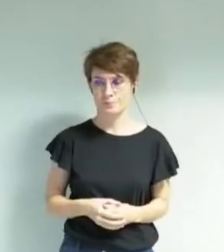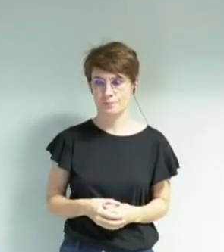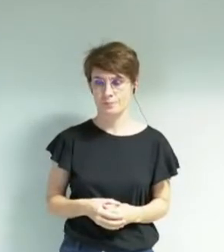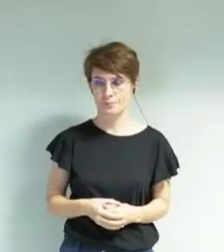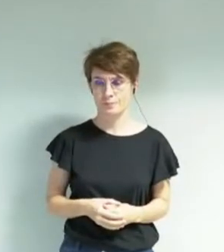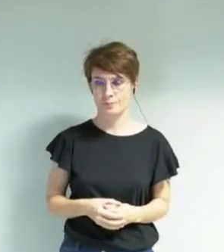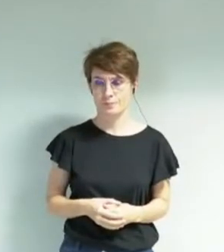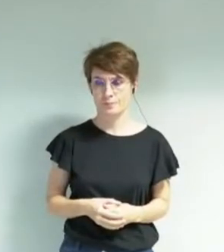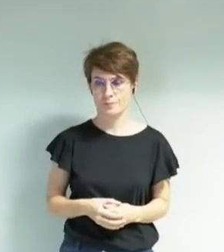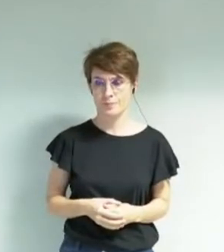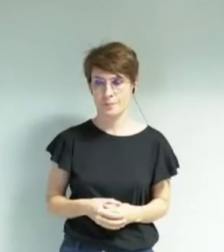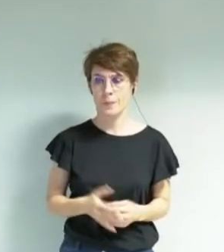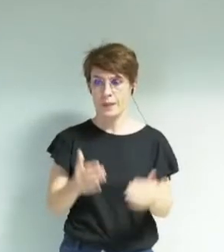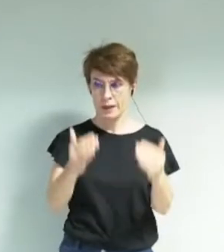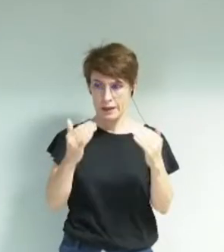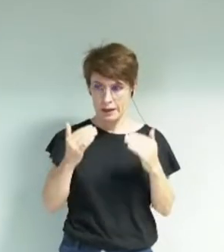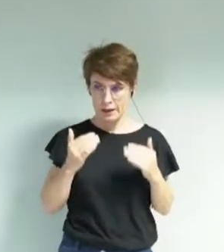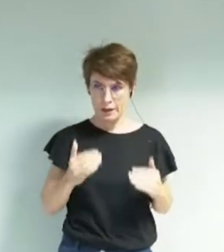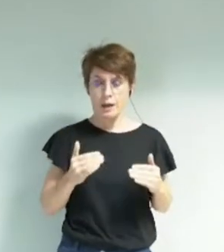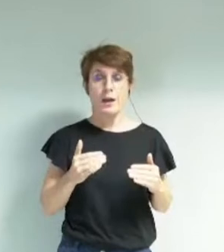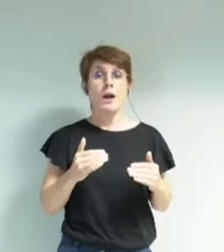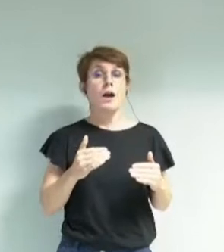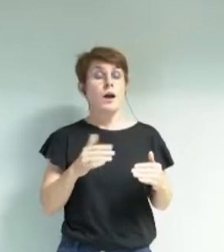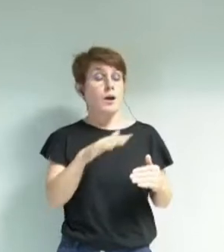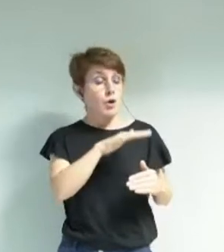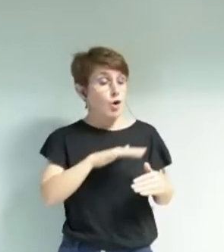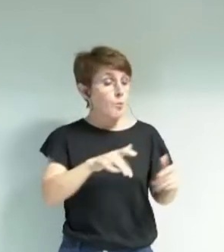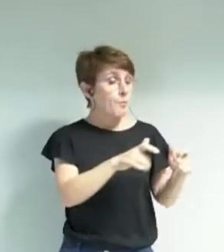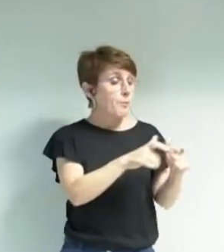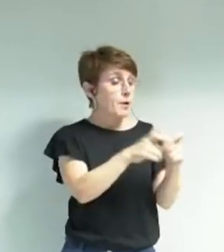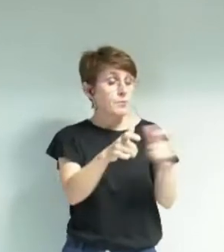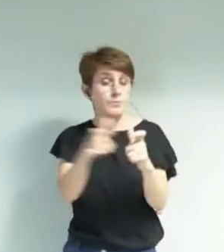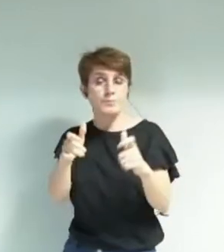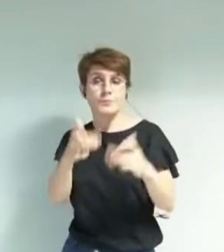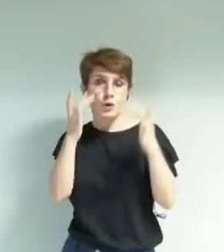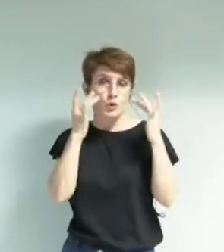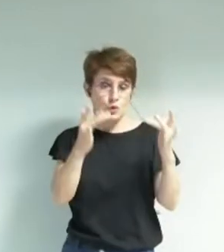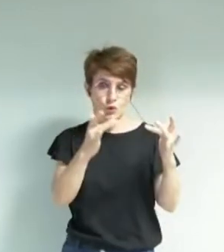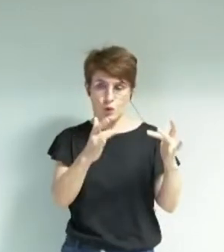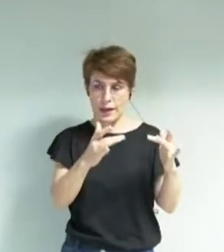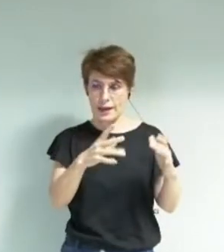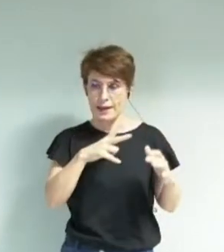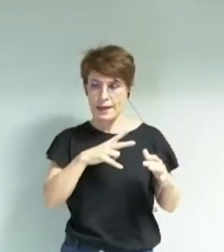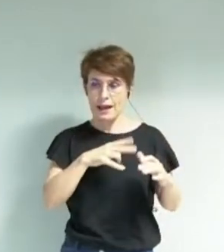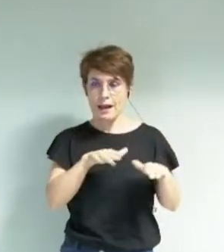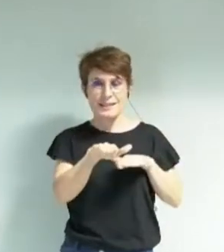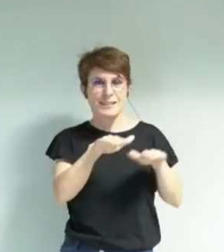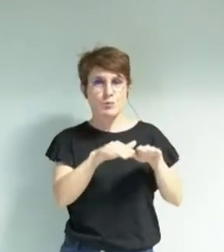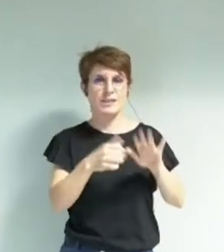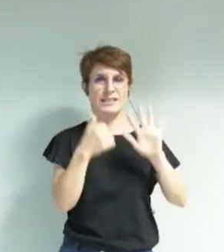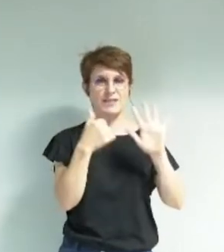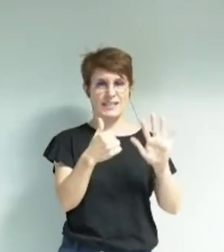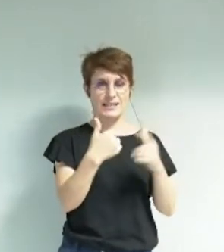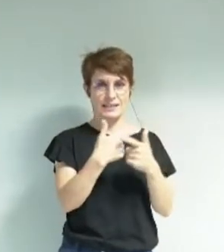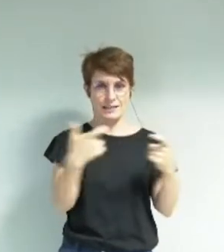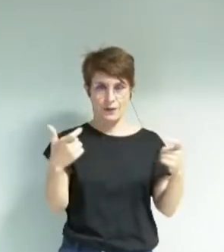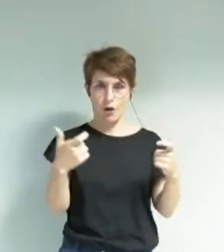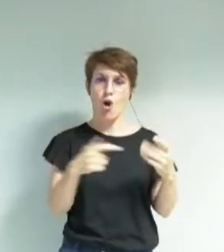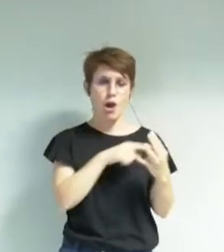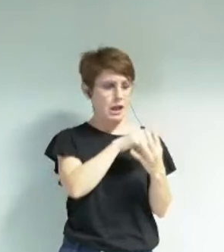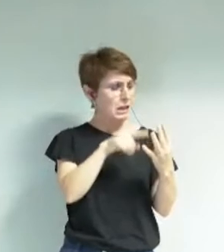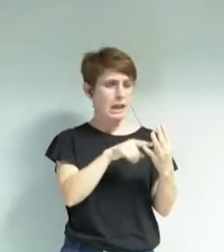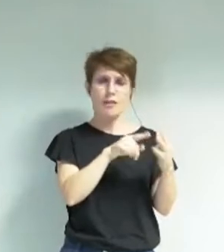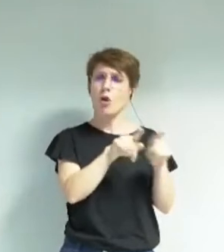Les dispositifs de soutien aux acteurs culturels seront désormais au nombre de 6. 4 sont dans une grande continuité avec les